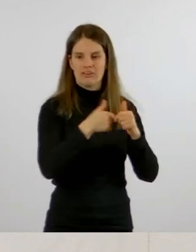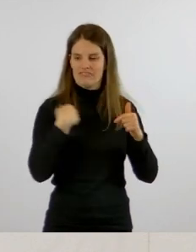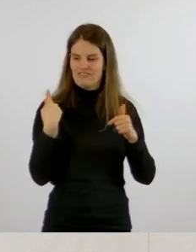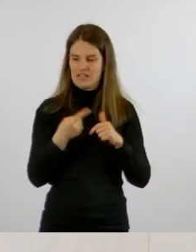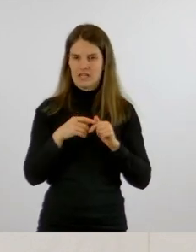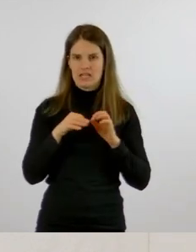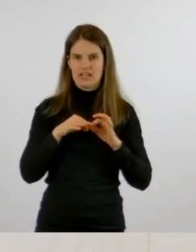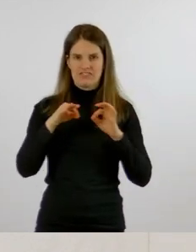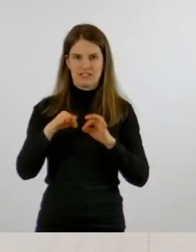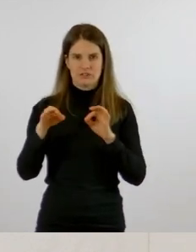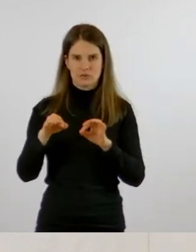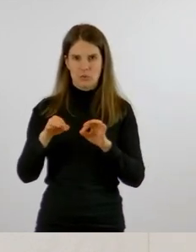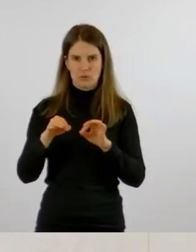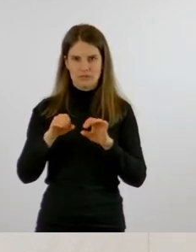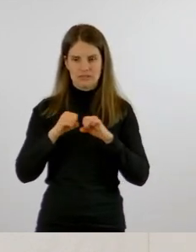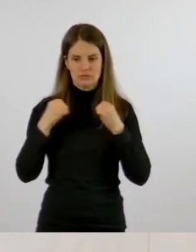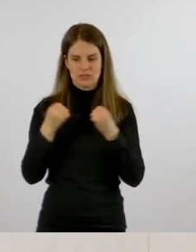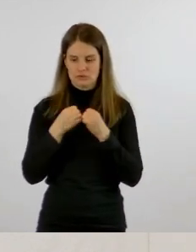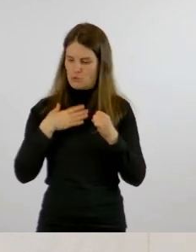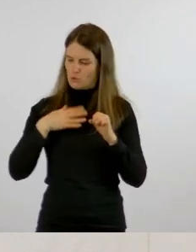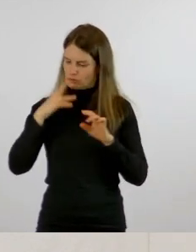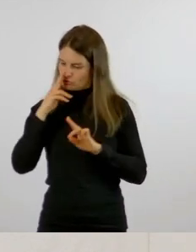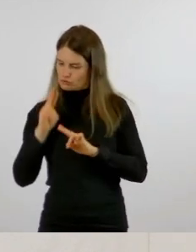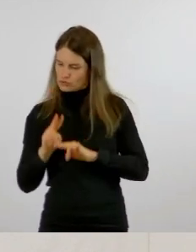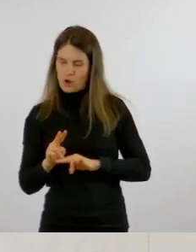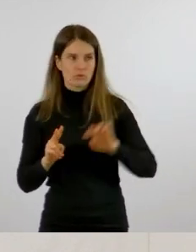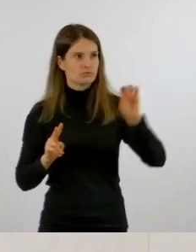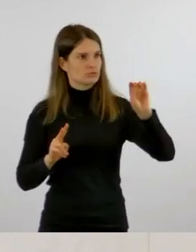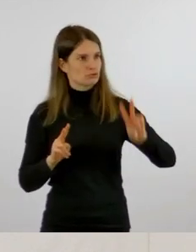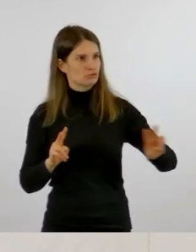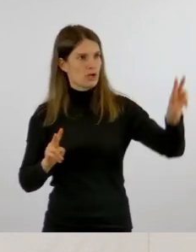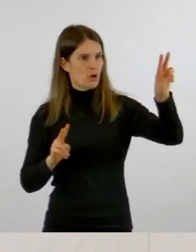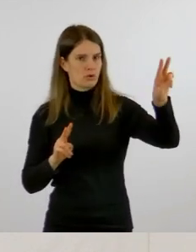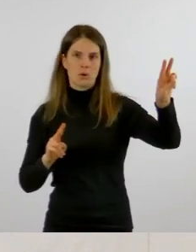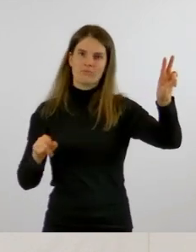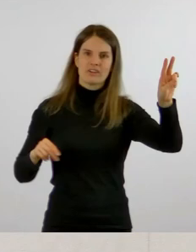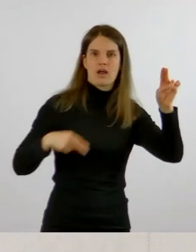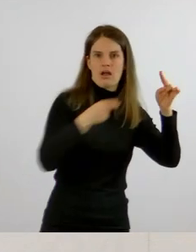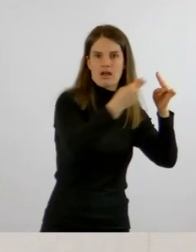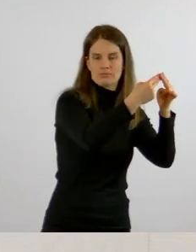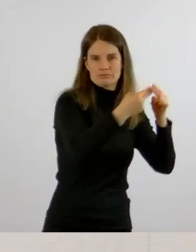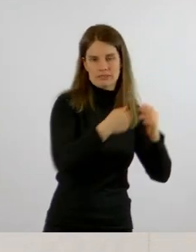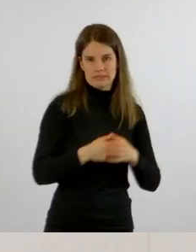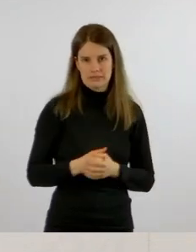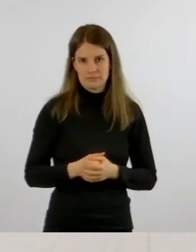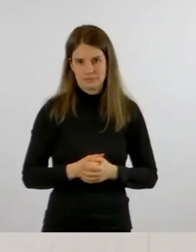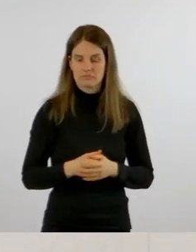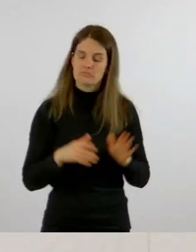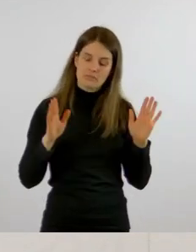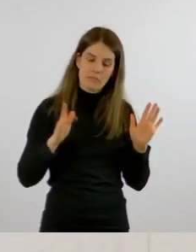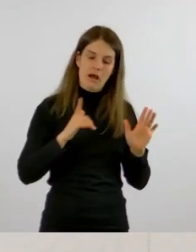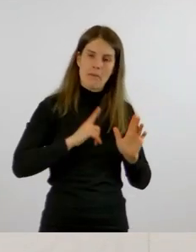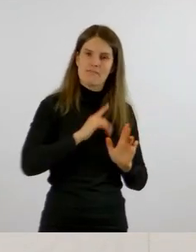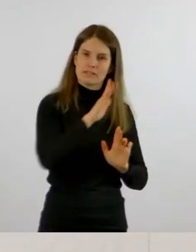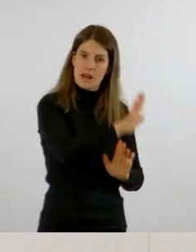Infektionsgeschehens hier im Burgenlandkreis entscheiden, ob wir dann auch unsere Kreisverordnung dementsprechend anpassen und